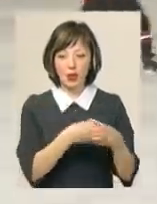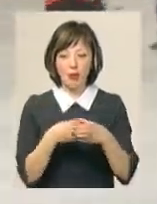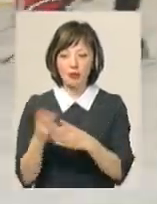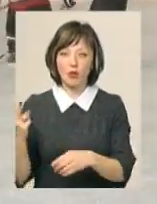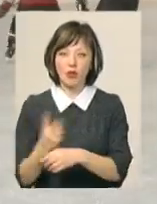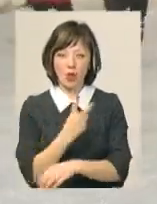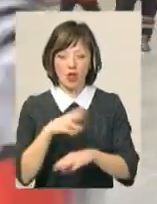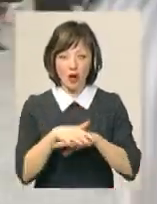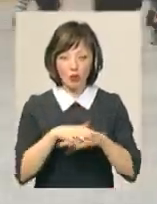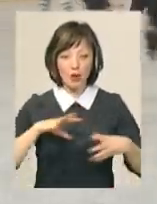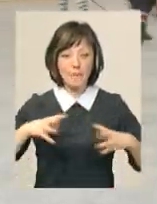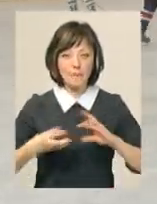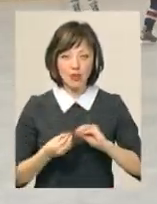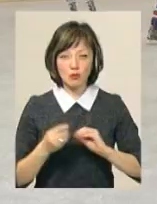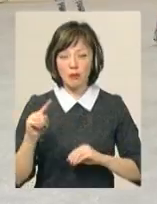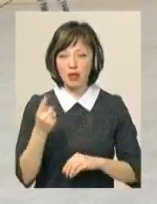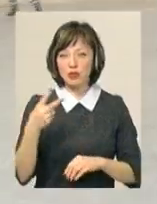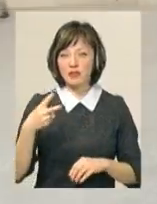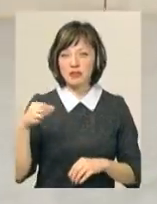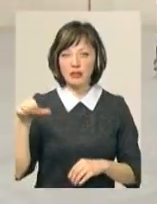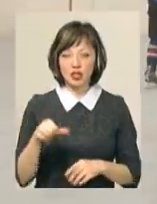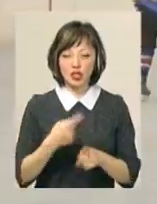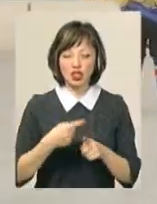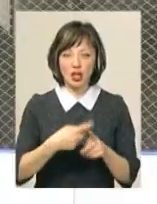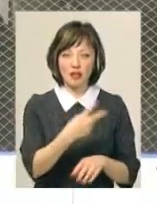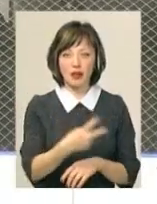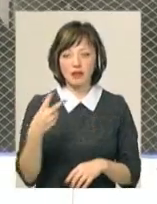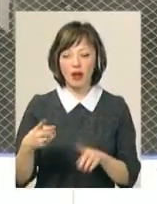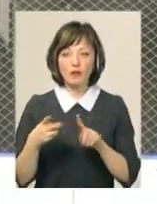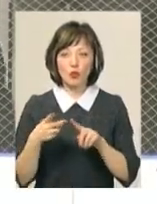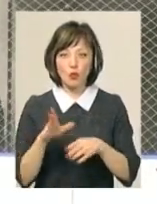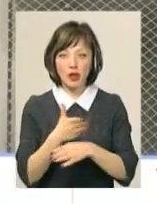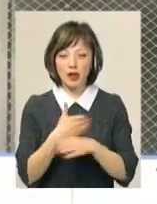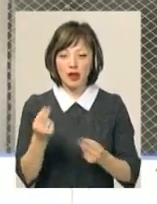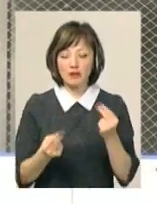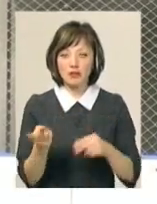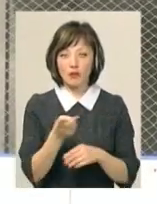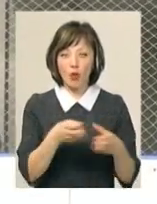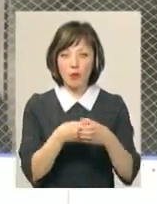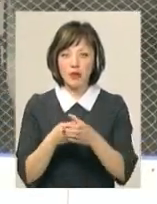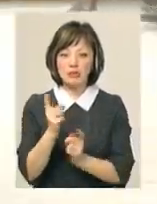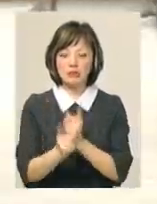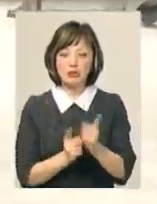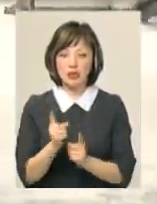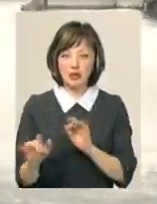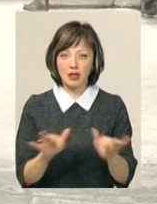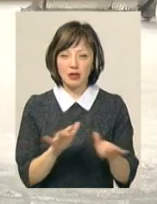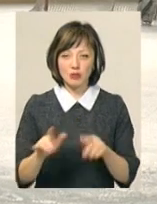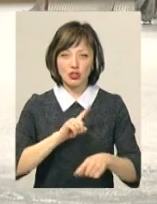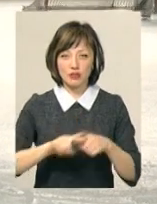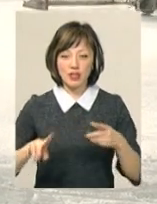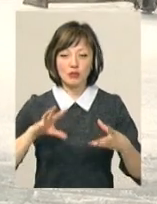подвоїли рахунок. Тож підсумок першої 20 хвилинки – нічия 2-2. У другому періоді гравці обох команд змінили темпорит. На швидший і